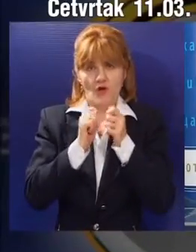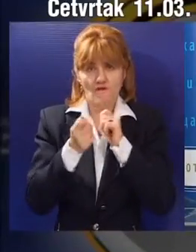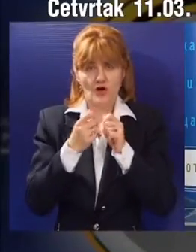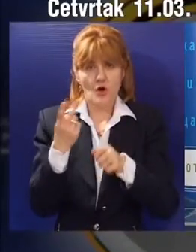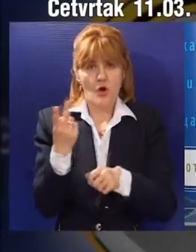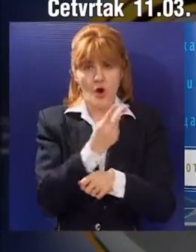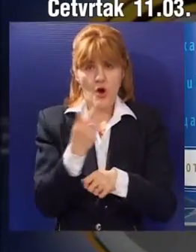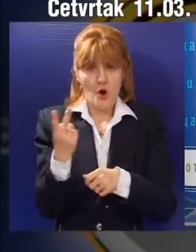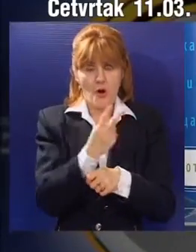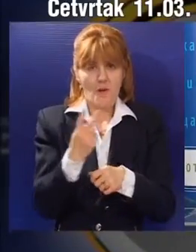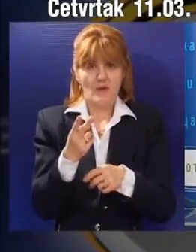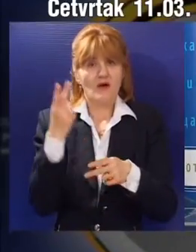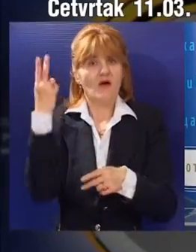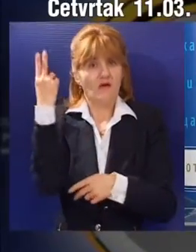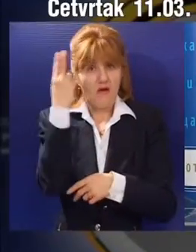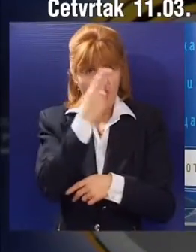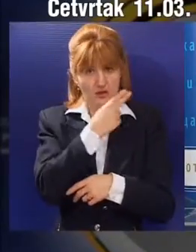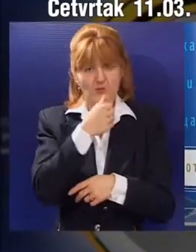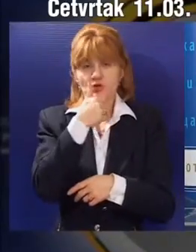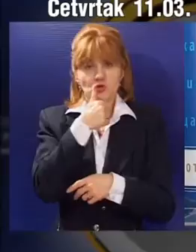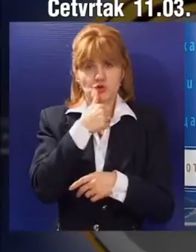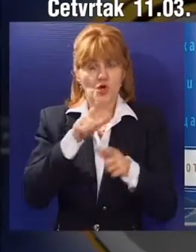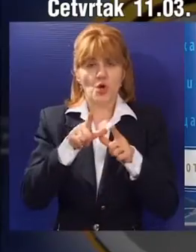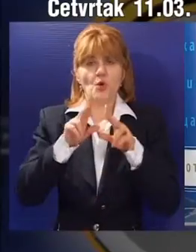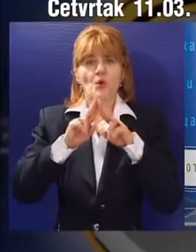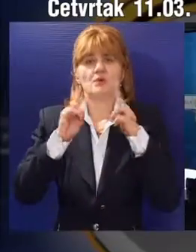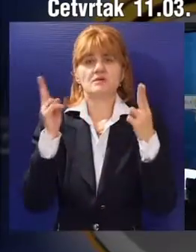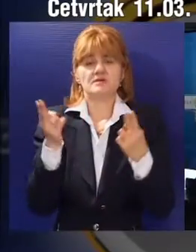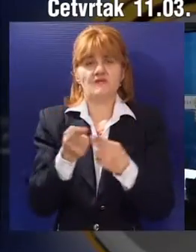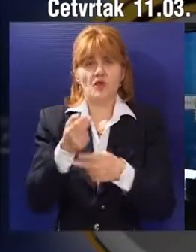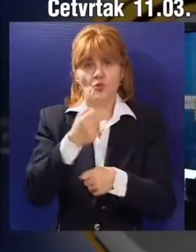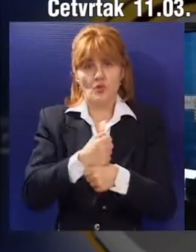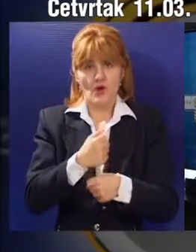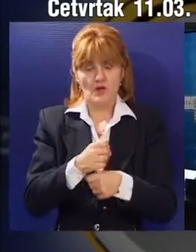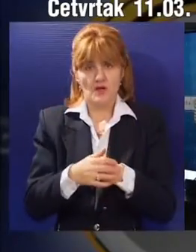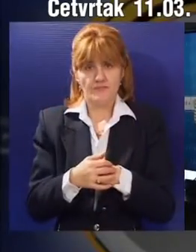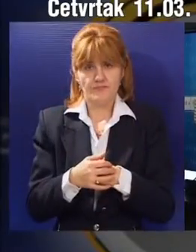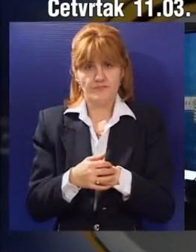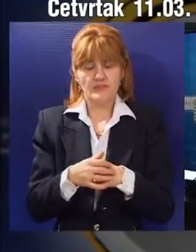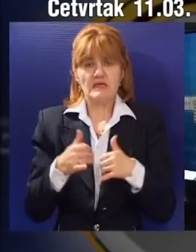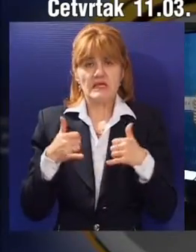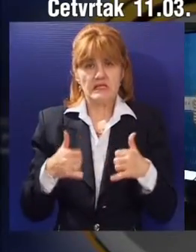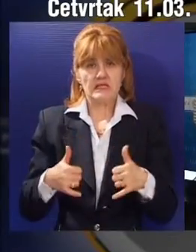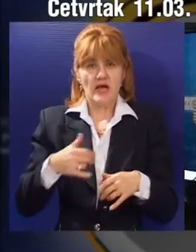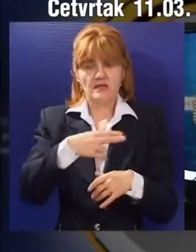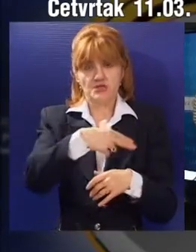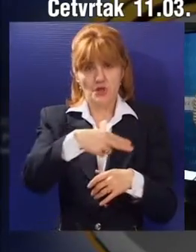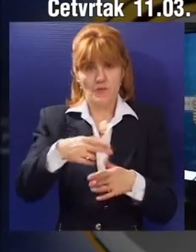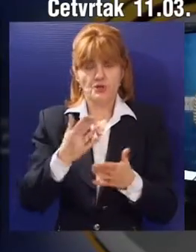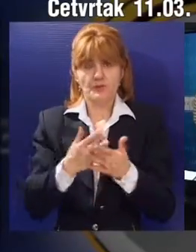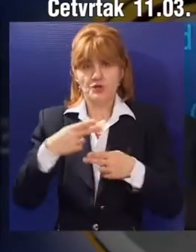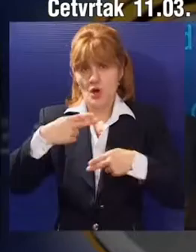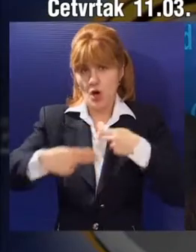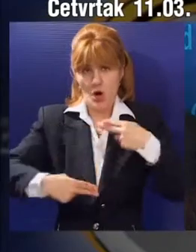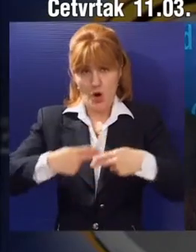da obe strane mogu da imaju razumljevanja za ono što se dešava u svetu rada. Na osnovu današnjeg potpisa biće formirane